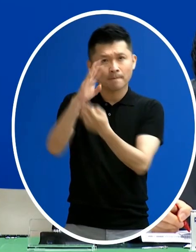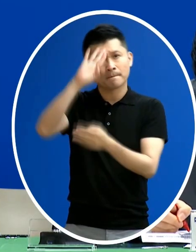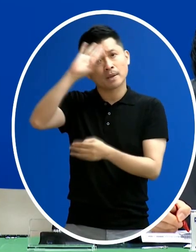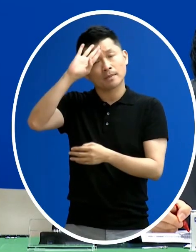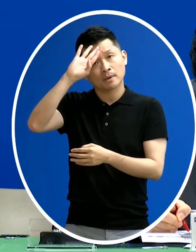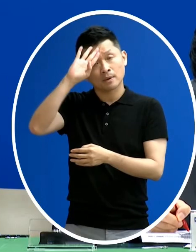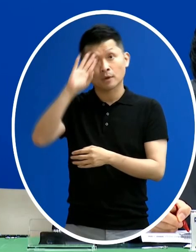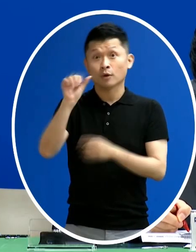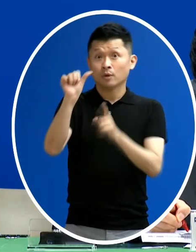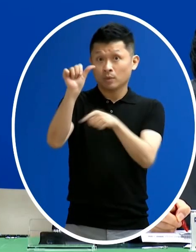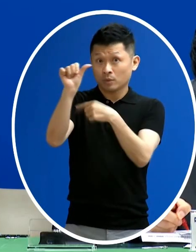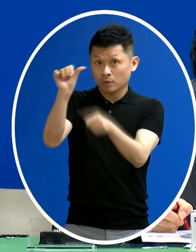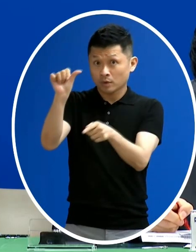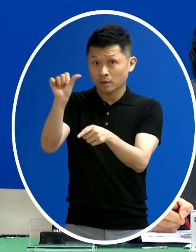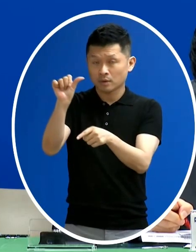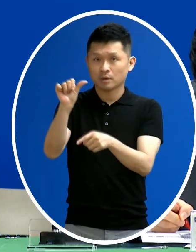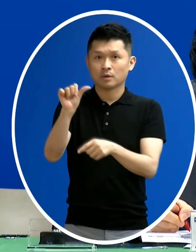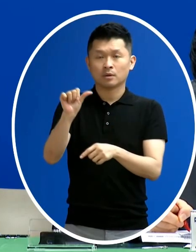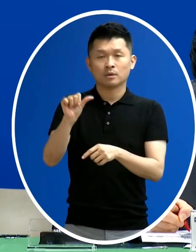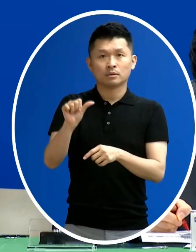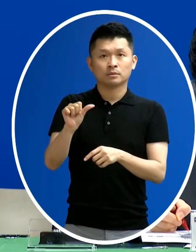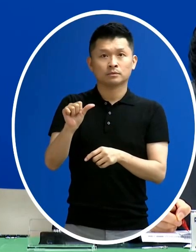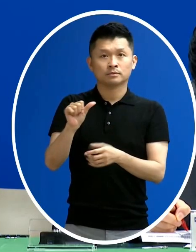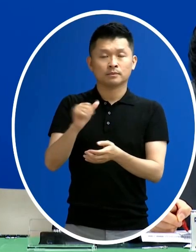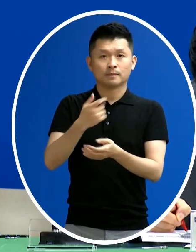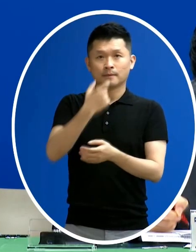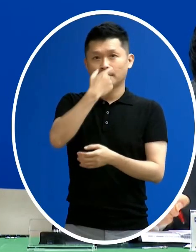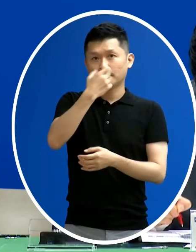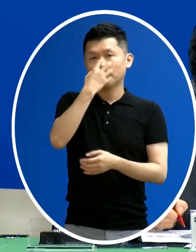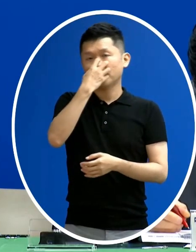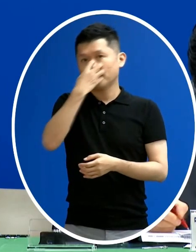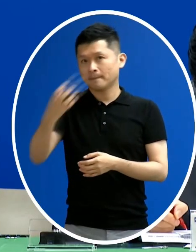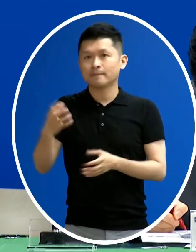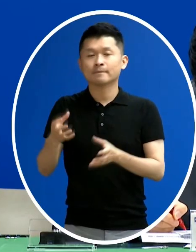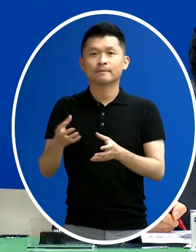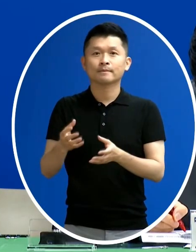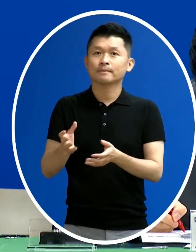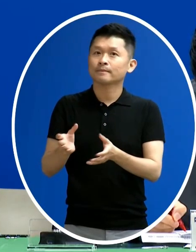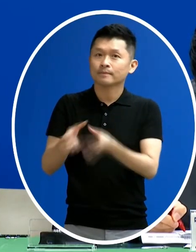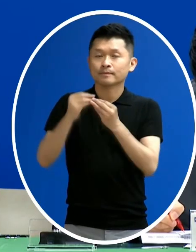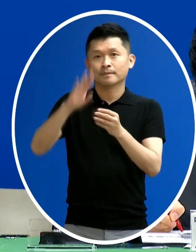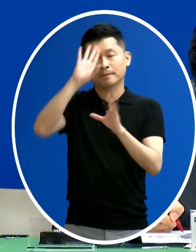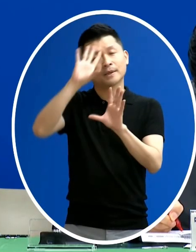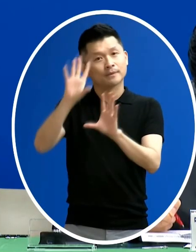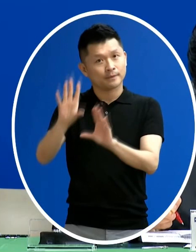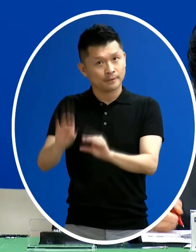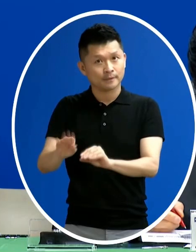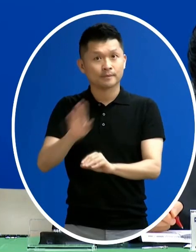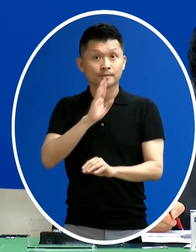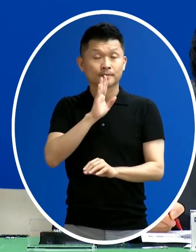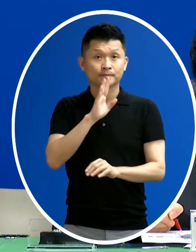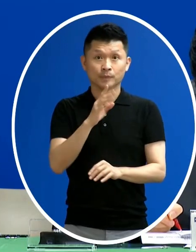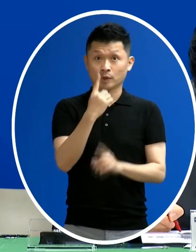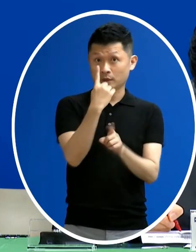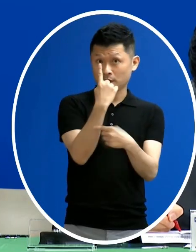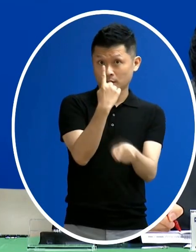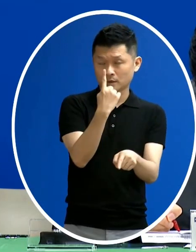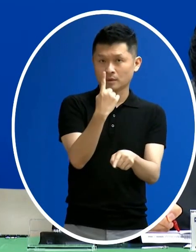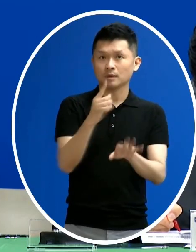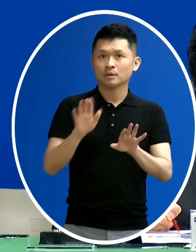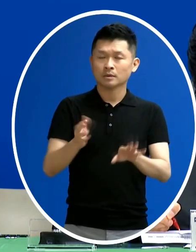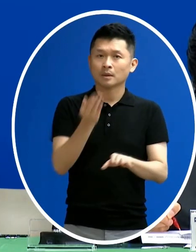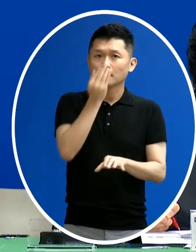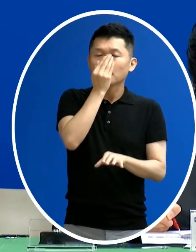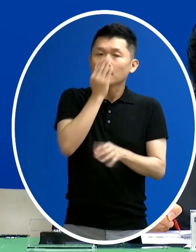有5位都已經是有順利的把管移除呼吸器 冰礦也有好轉 那還有1位的話雖然說仍然在